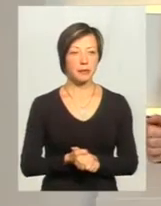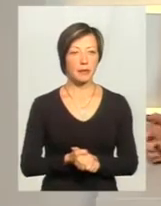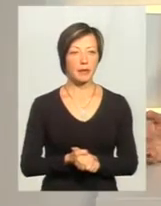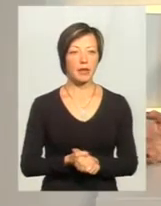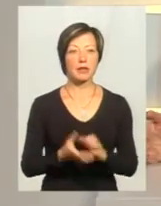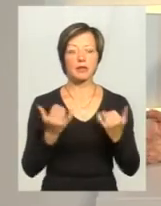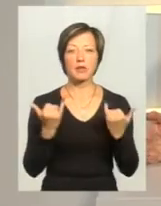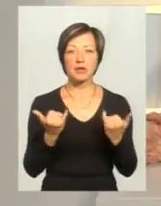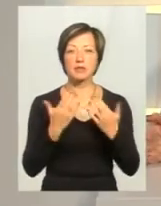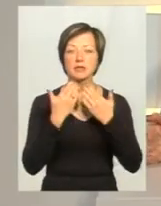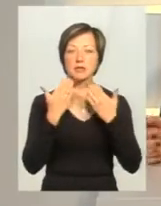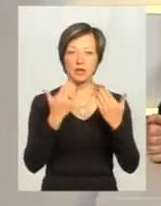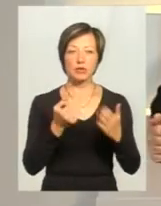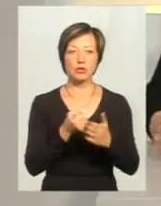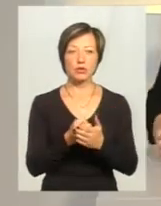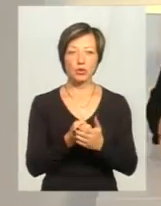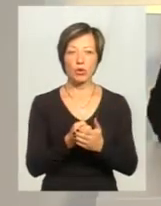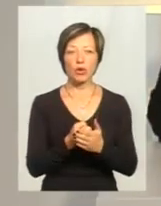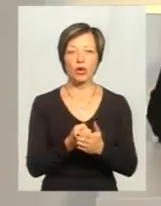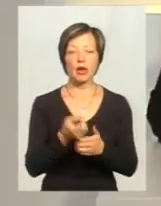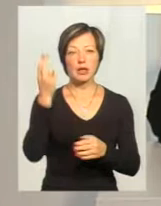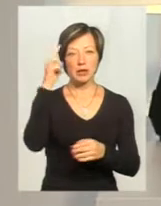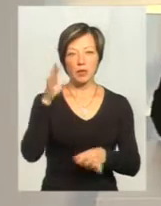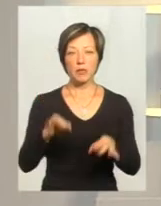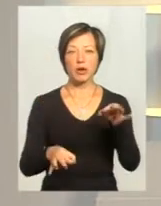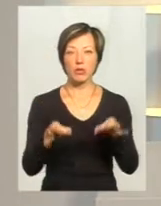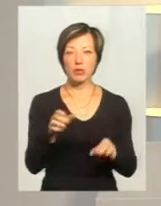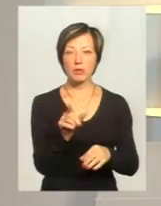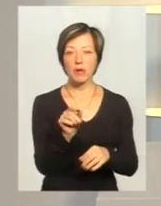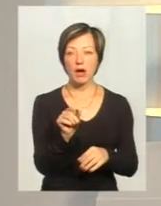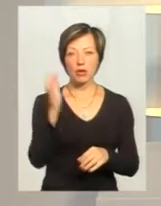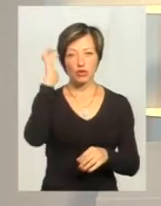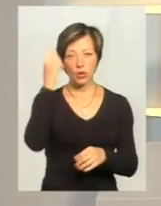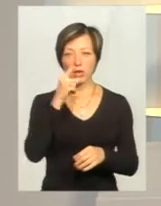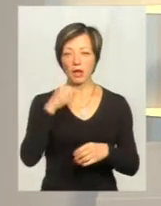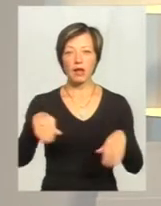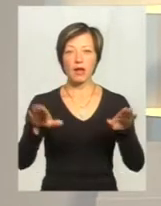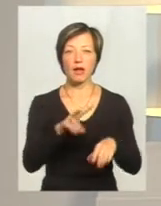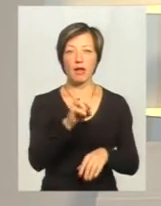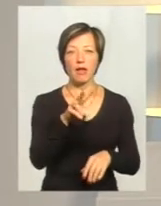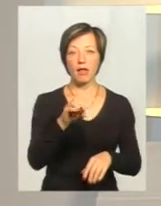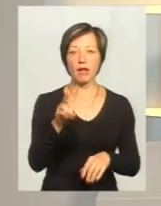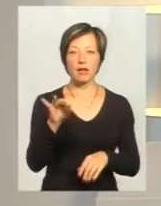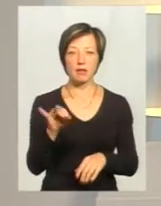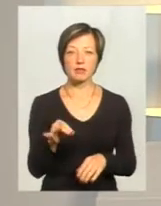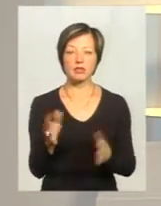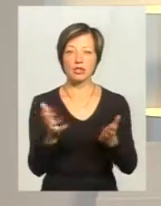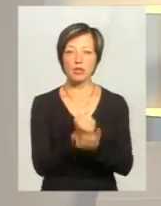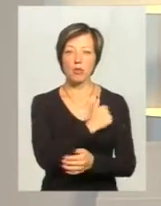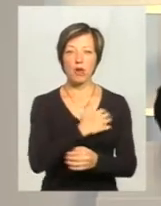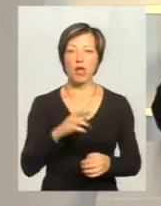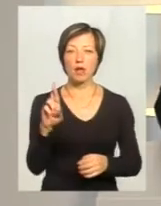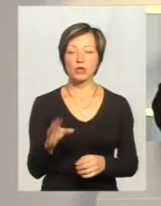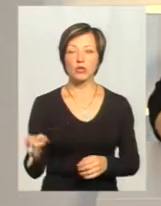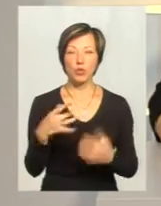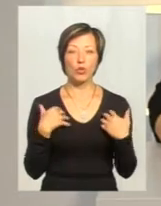звернемося і до дикої фауни. Пара чорних лелек, яких знайшли пораненими у Єрмоленецькому районі,